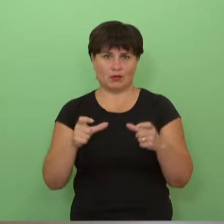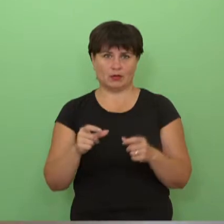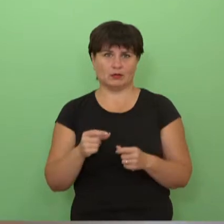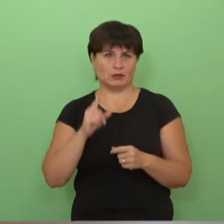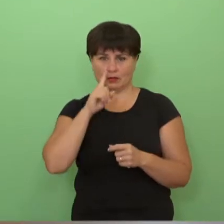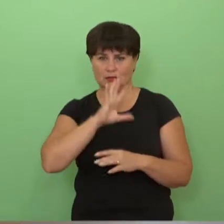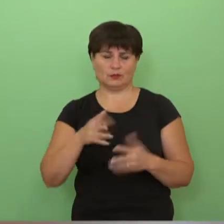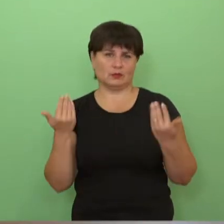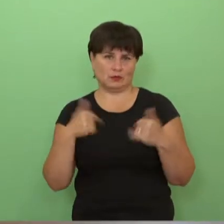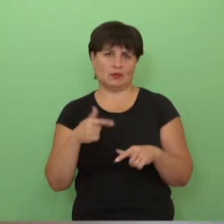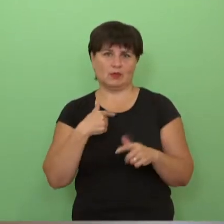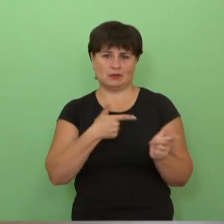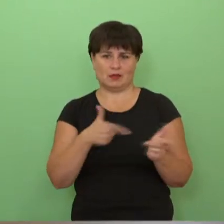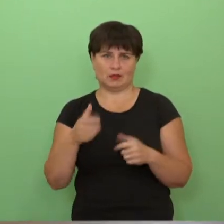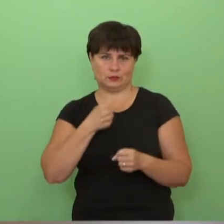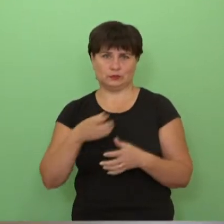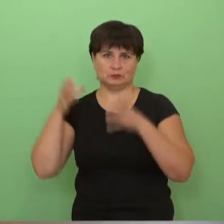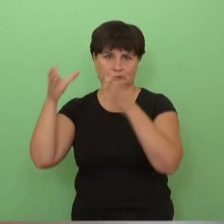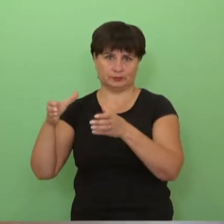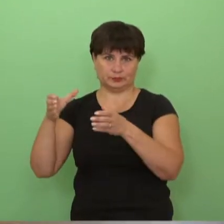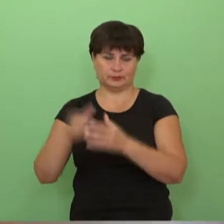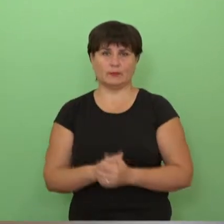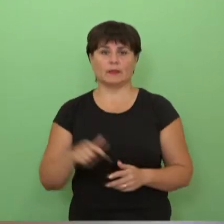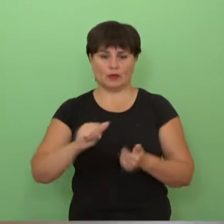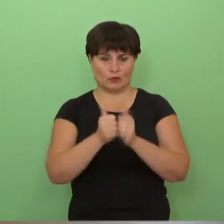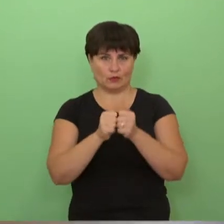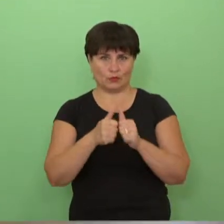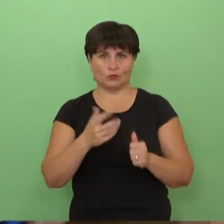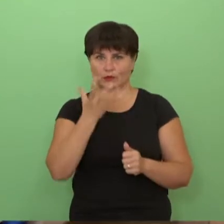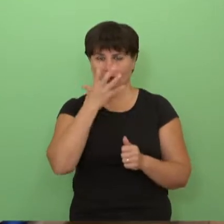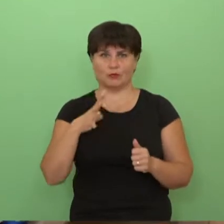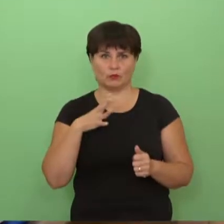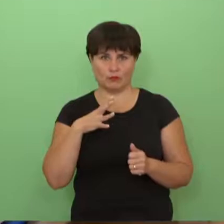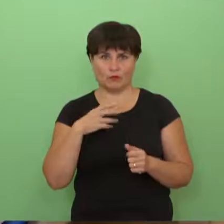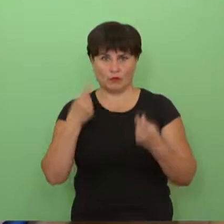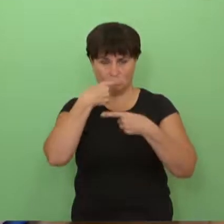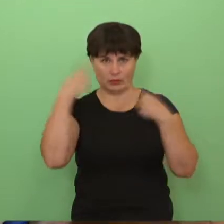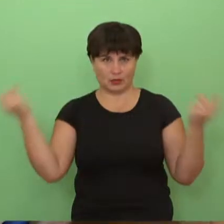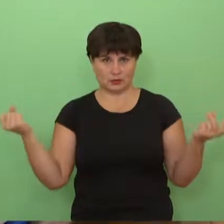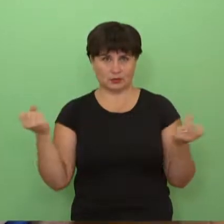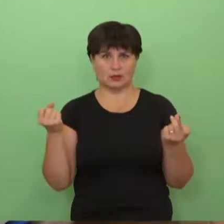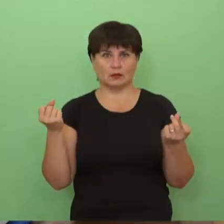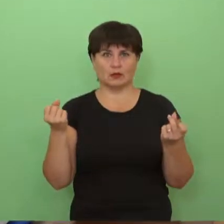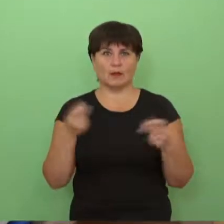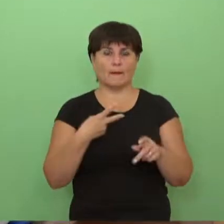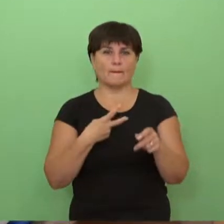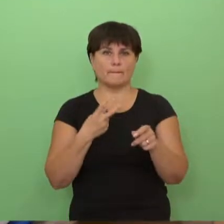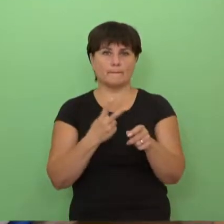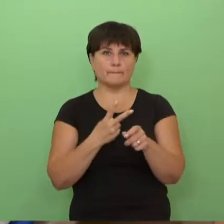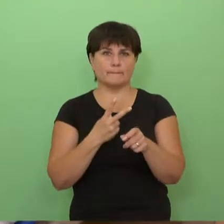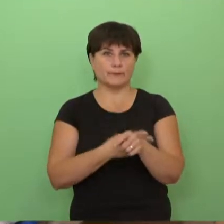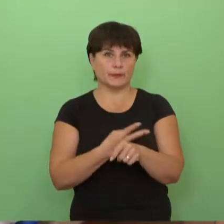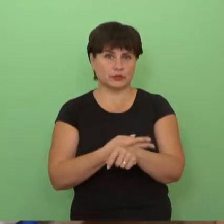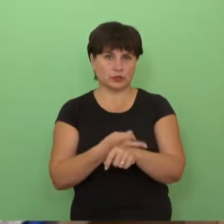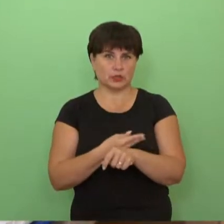Covid-ui nebenusimato, nes tai yra padaryta. Konkursas dabar degoniai buvo paskaptas birželio mėnesį, antrą pusmetį